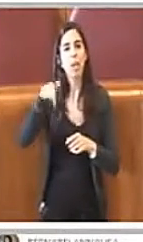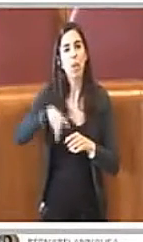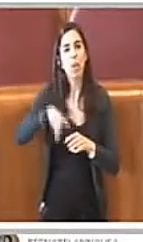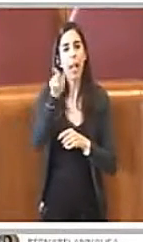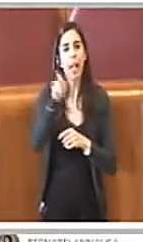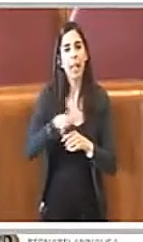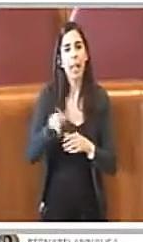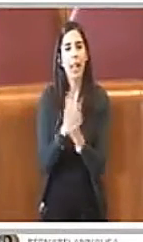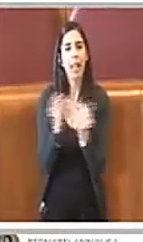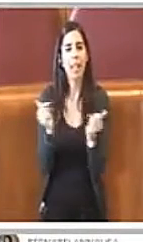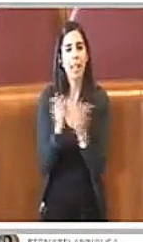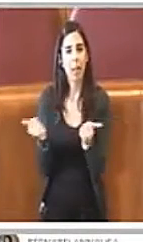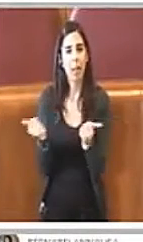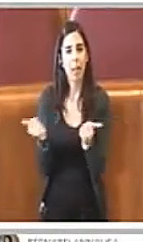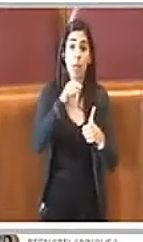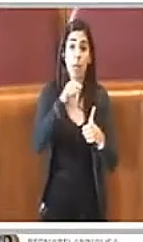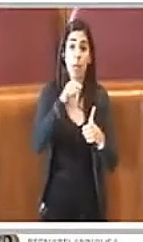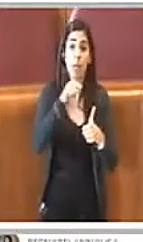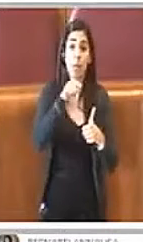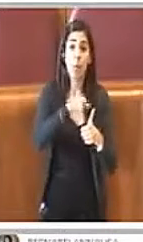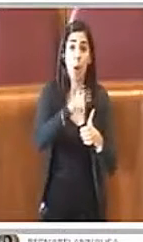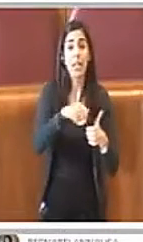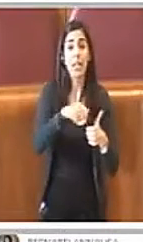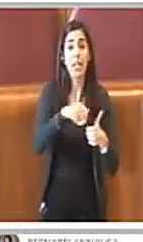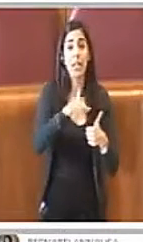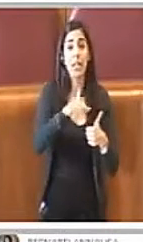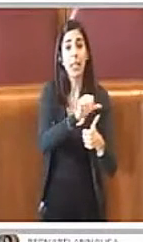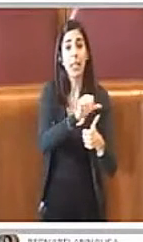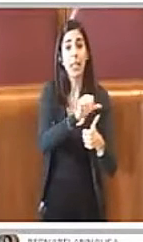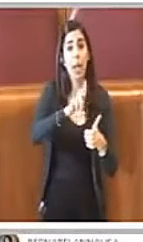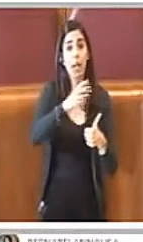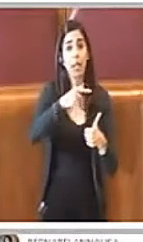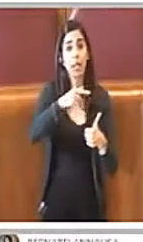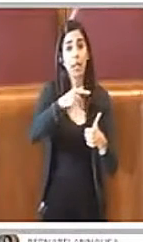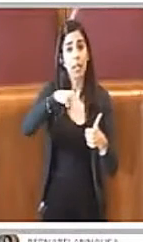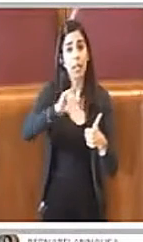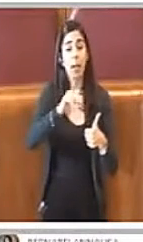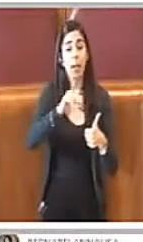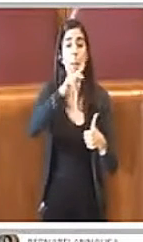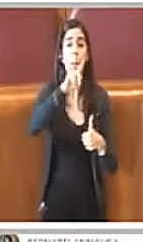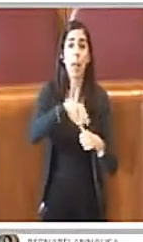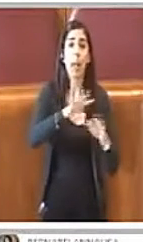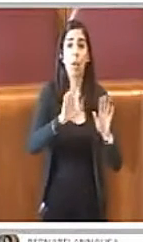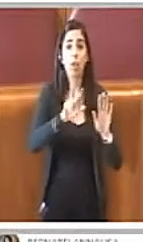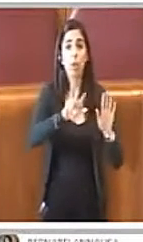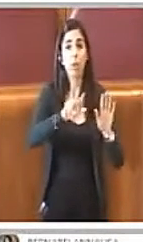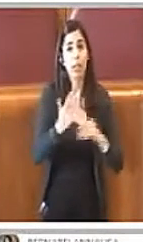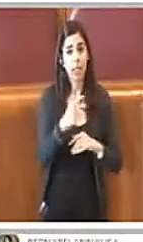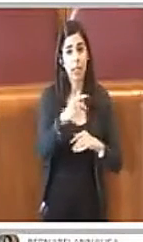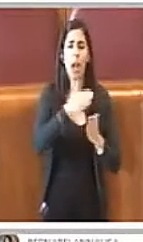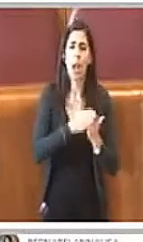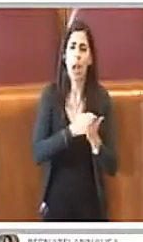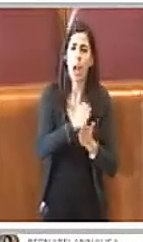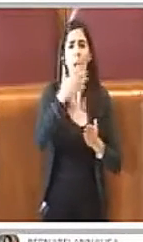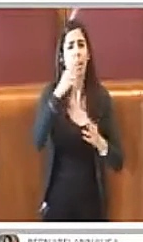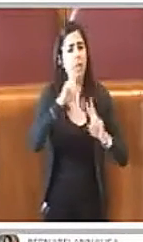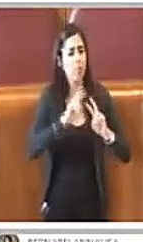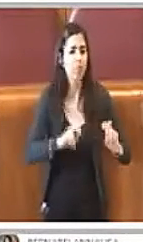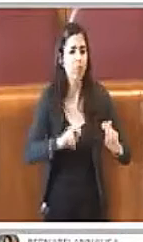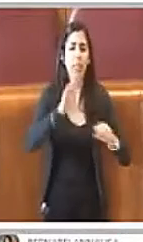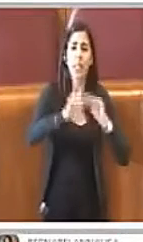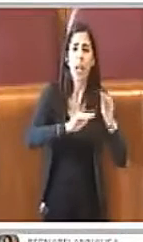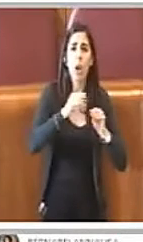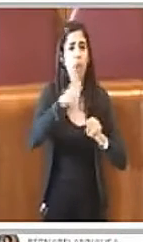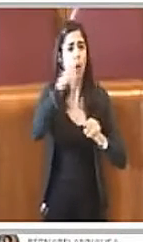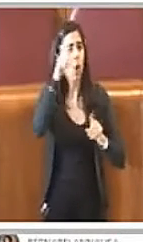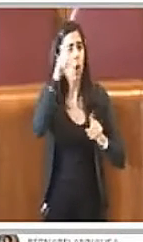dal presidente Sandro Pertini nel 1983, dopo anni di indagini e di interrogazioni al governo